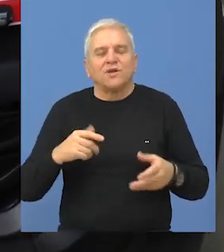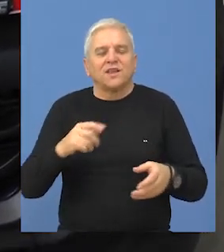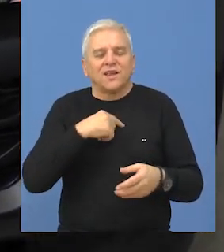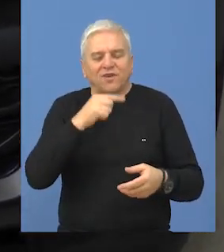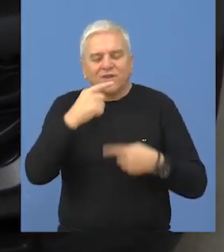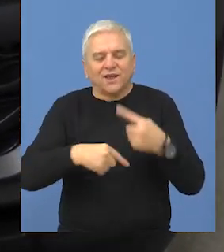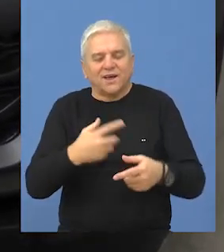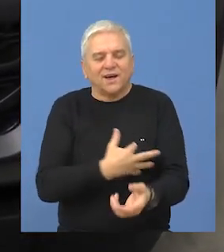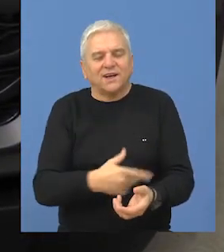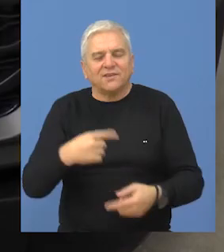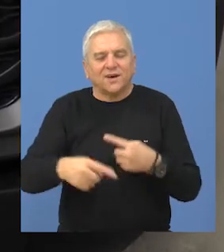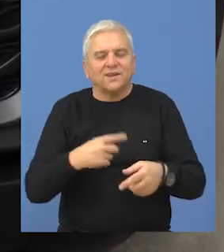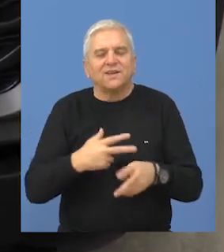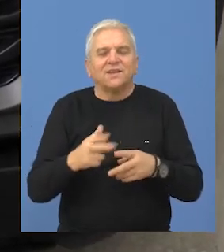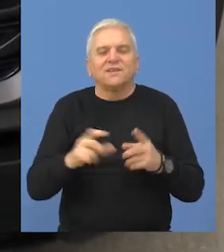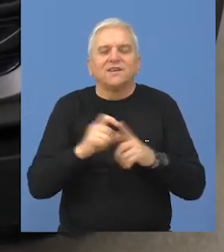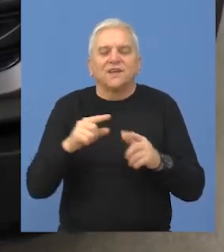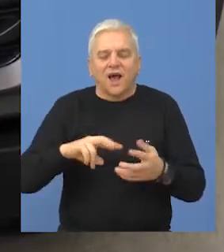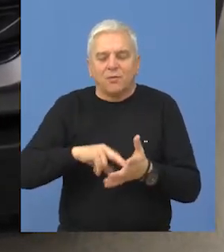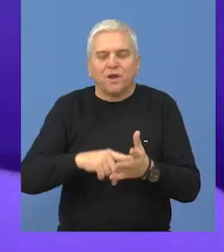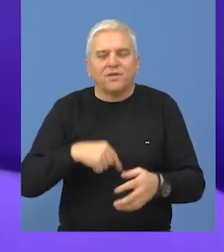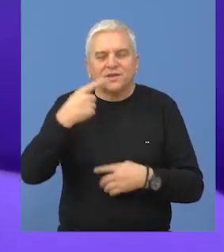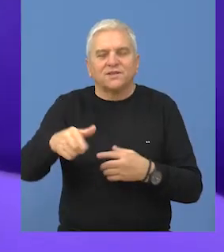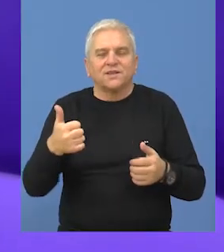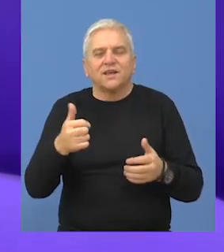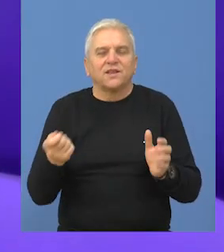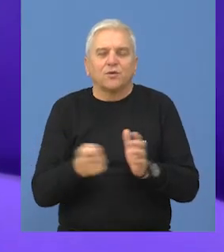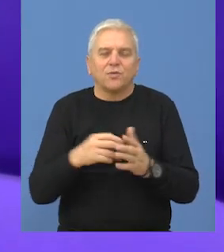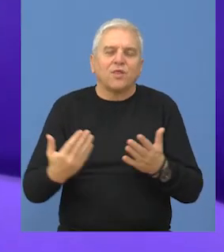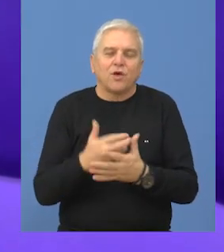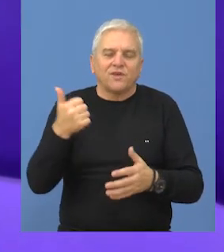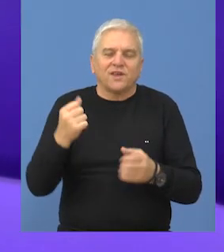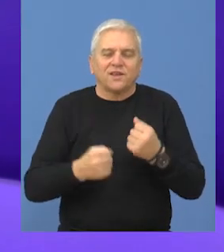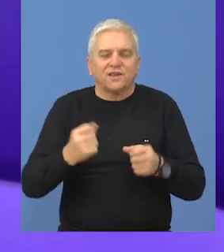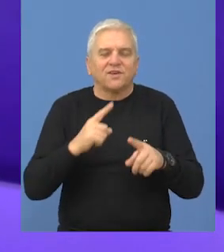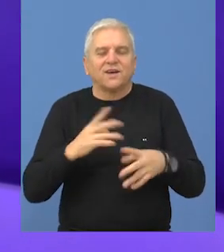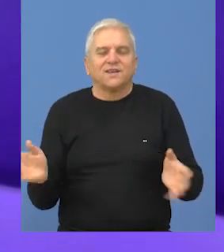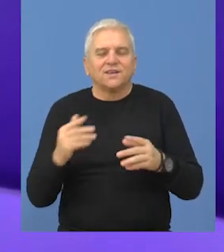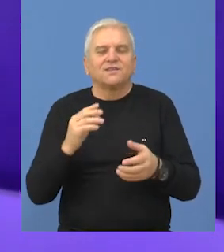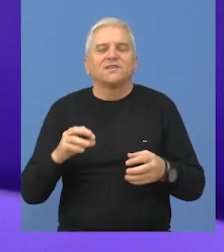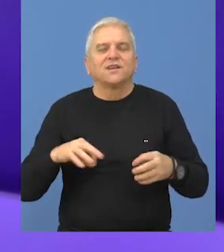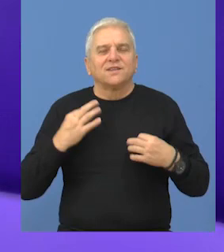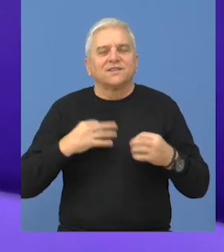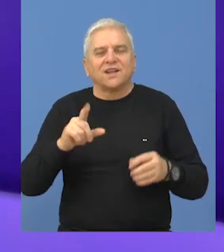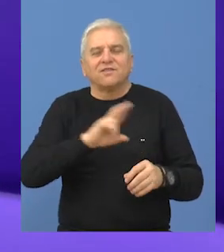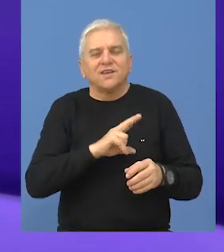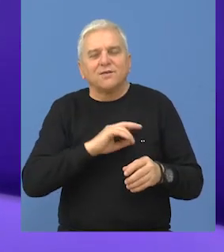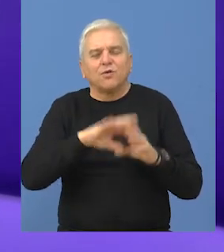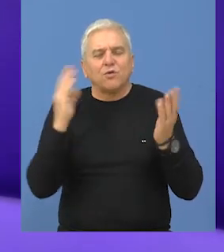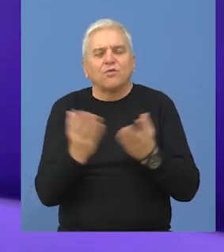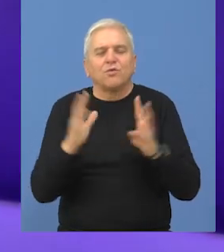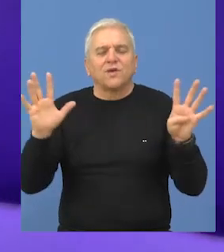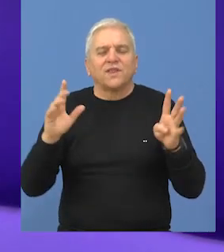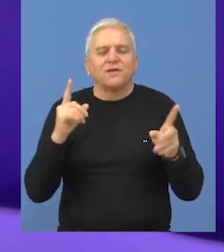vozilo za dijalizum, a plan je da se u narednoj godini nabavi još jedno sanitetsko vozilo. Iako Bečejska zdravstvena ustanova